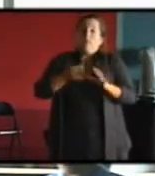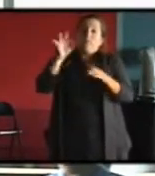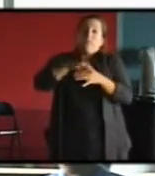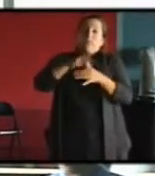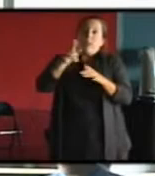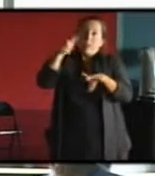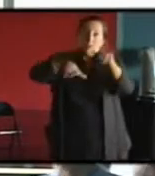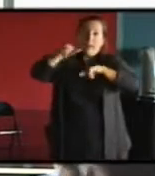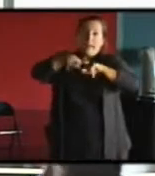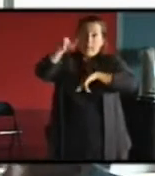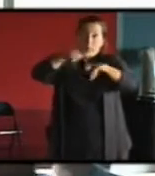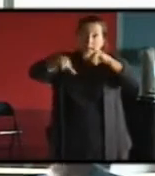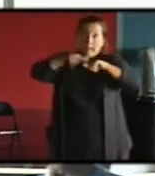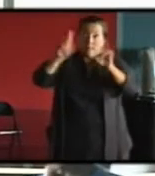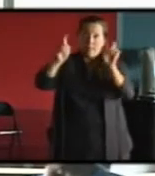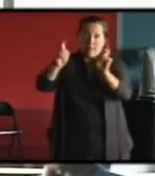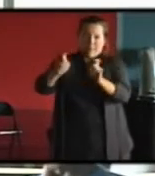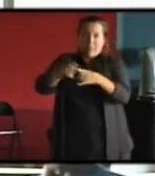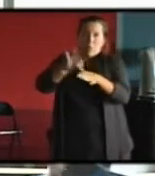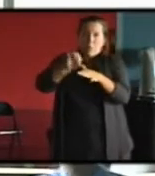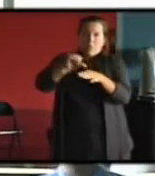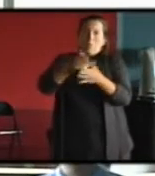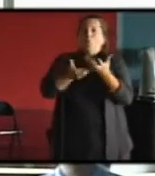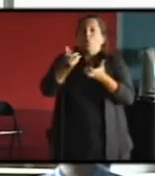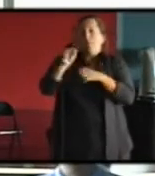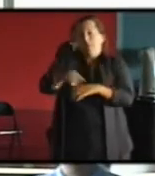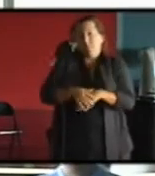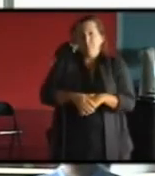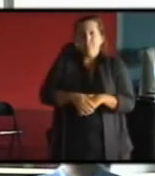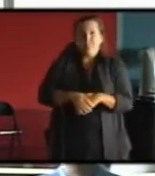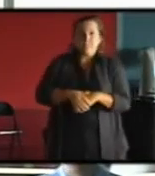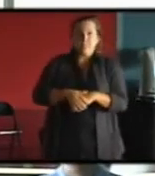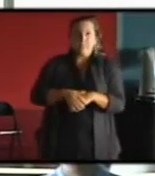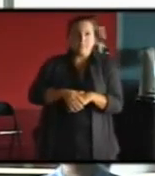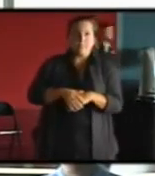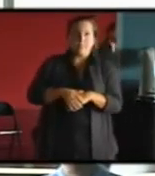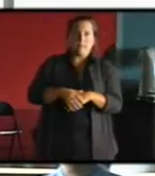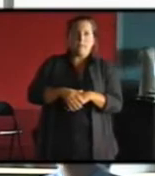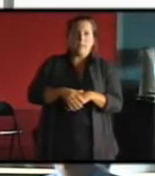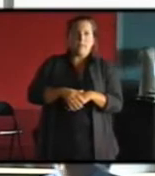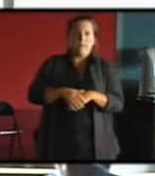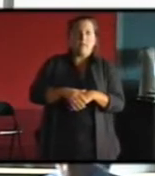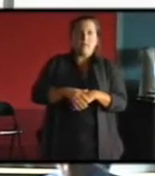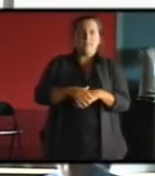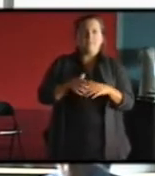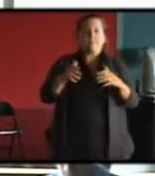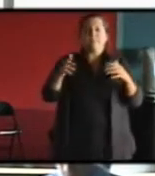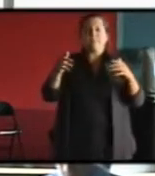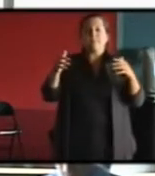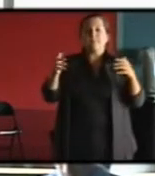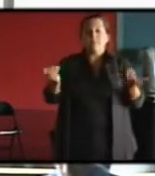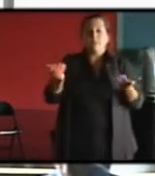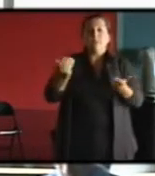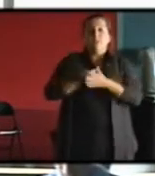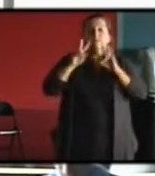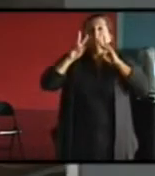des locataires sur ce poste-là. Alors, à partir de ça, qui est un